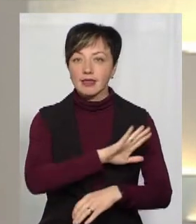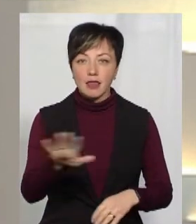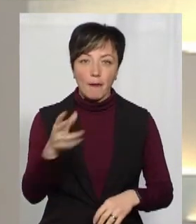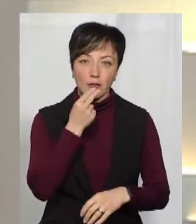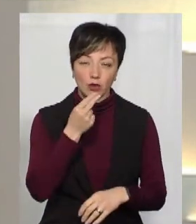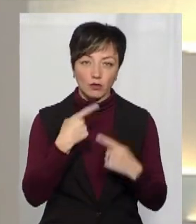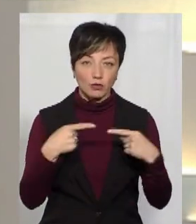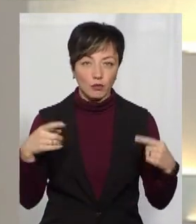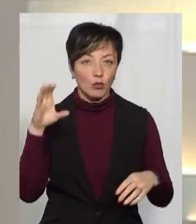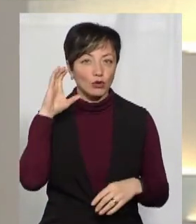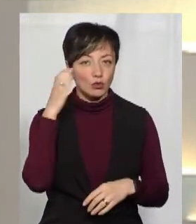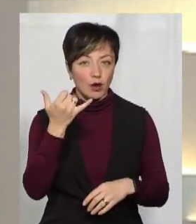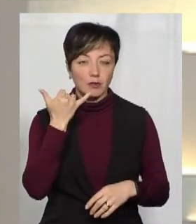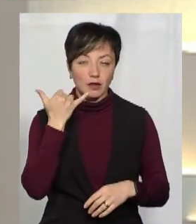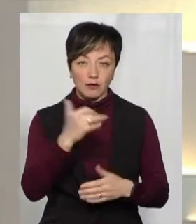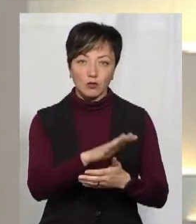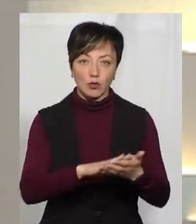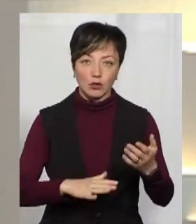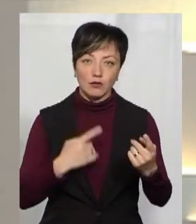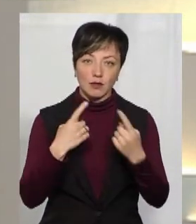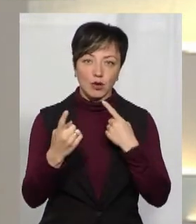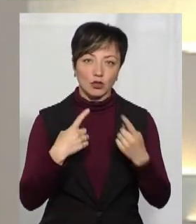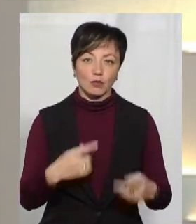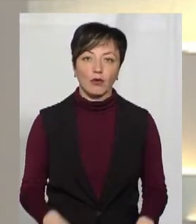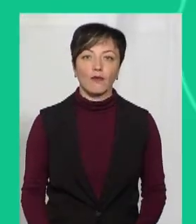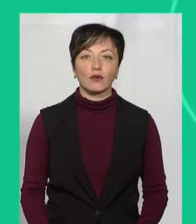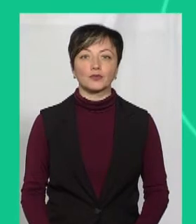товарами. Послухаємо його телефоном і продовжимо ефір.